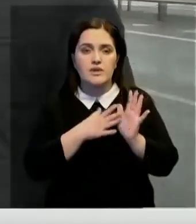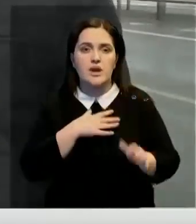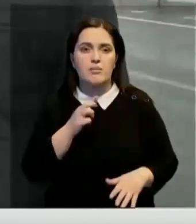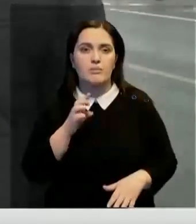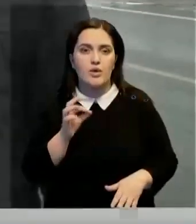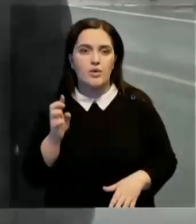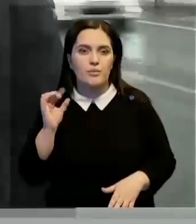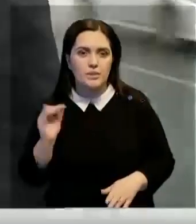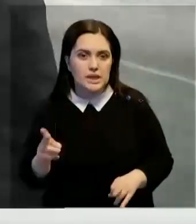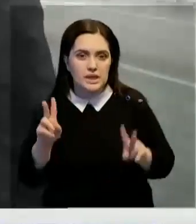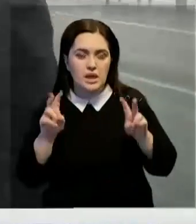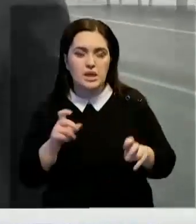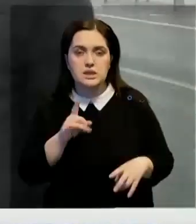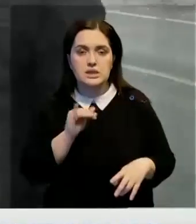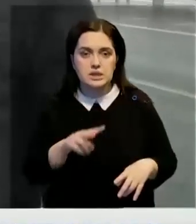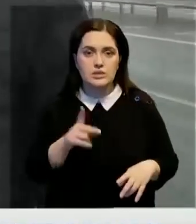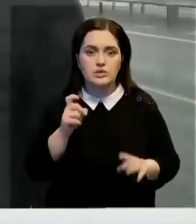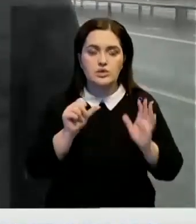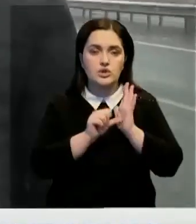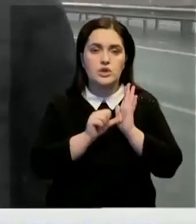и ЗИЛ-164.